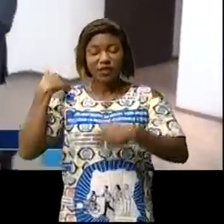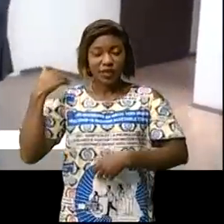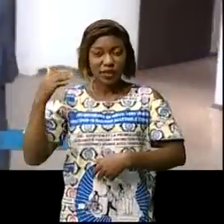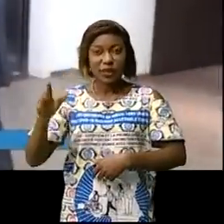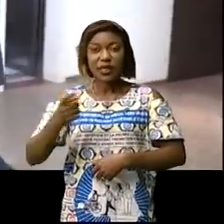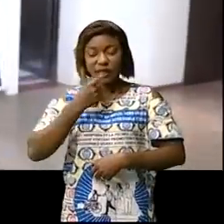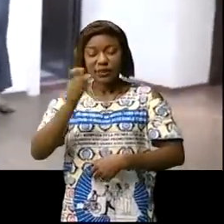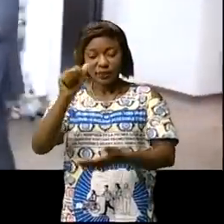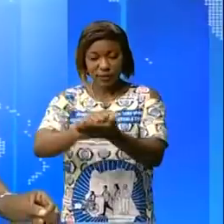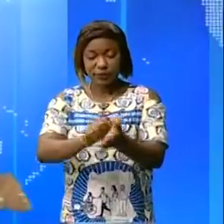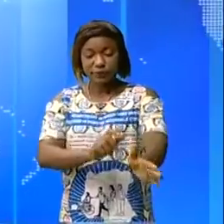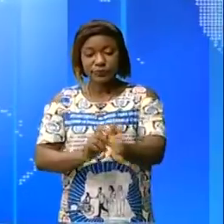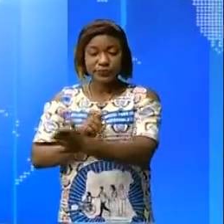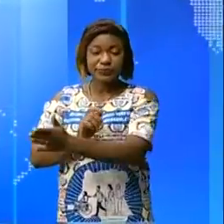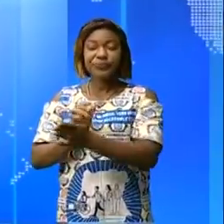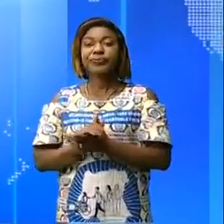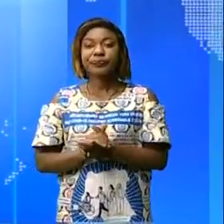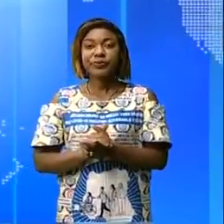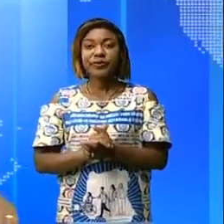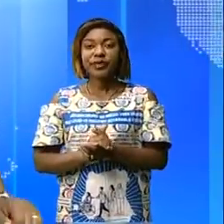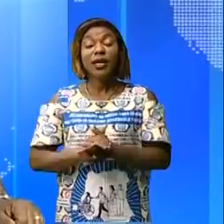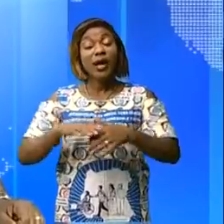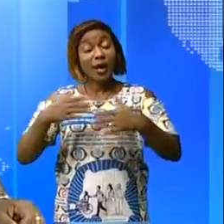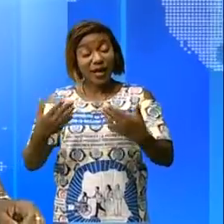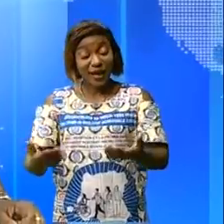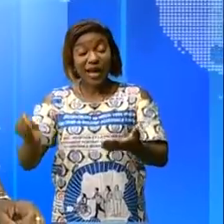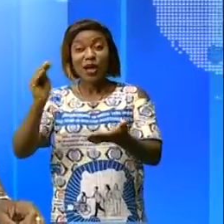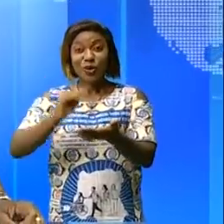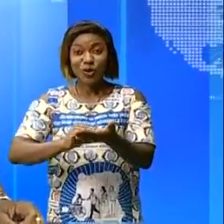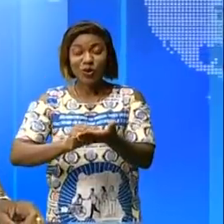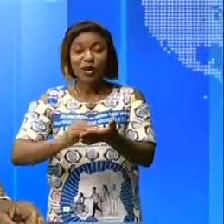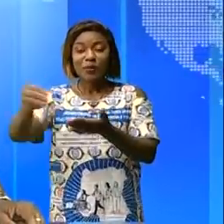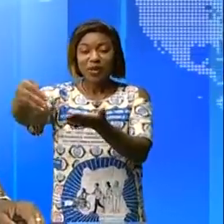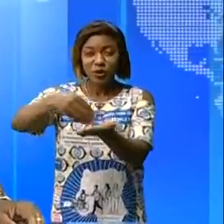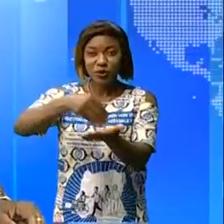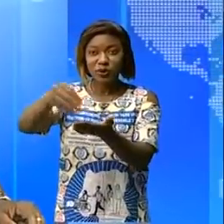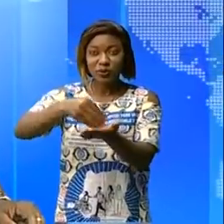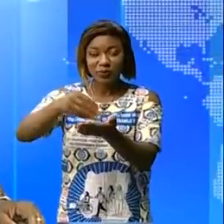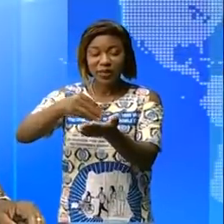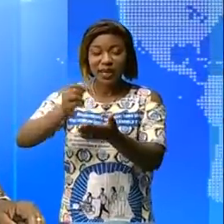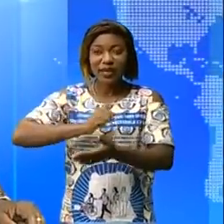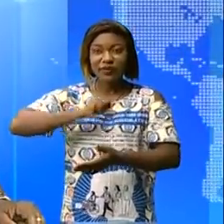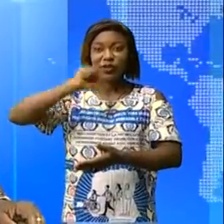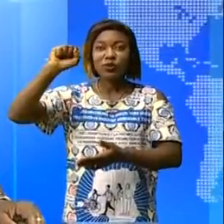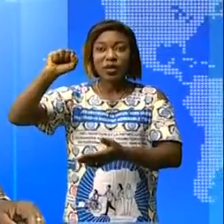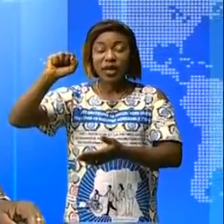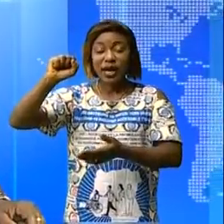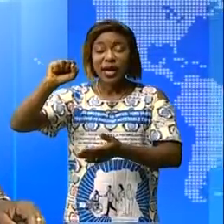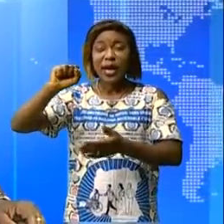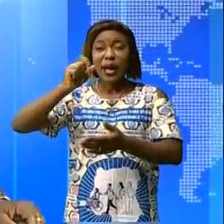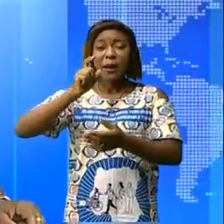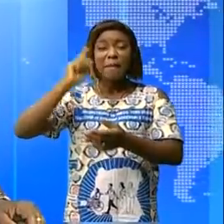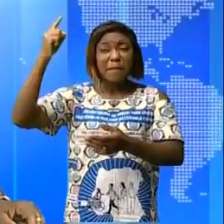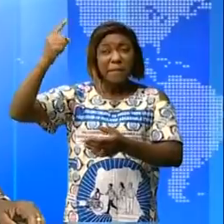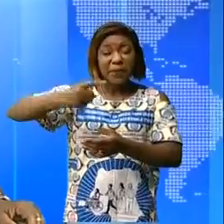Tiseke dit Chilombo. Tout à fait autre chose ils ont contribué à la victoire de la première guerre mondiale